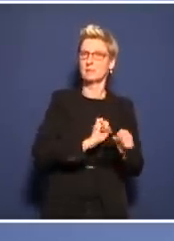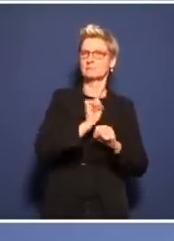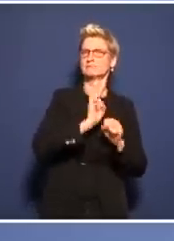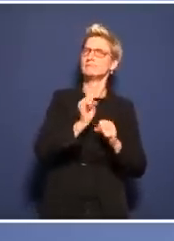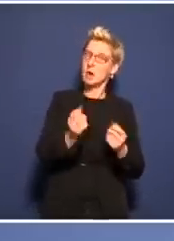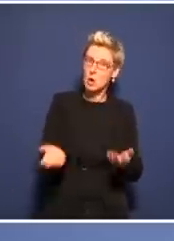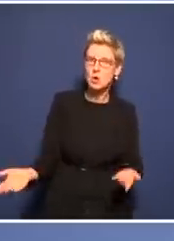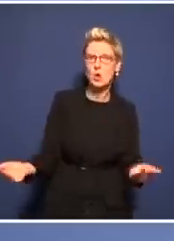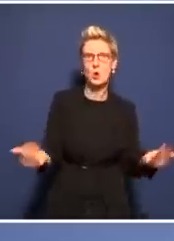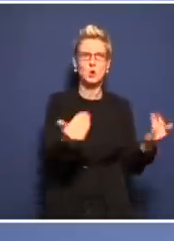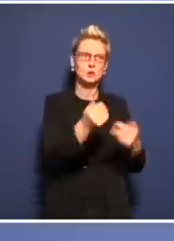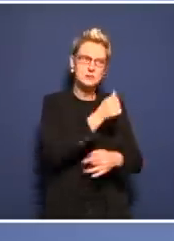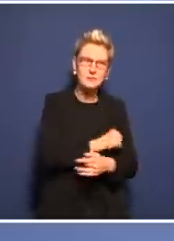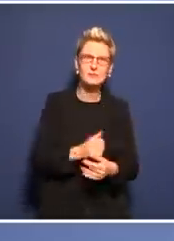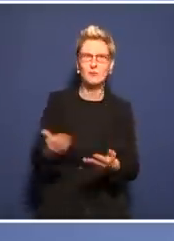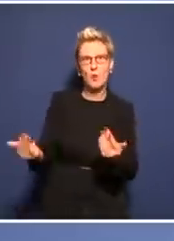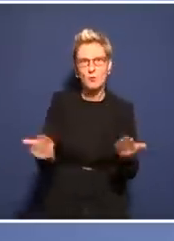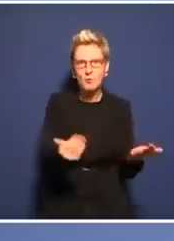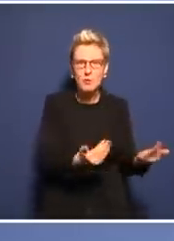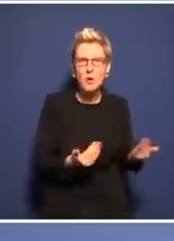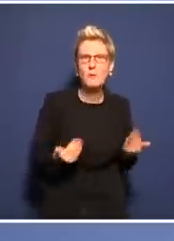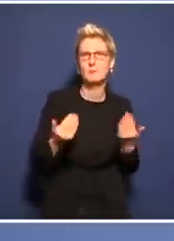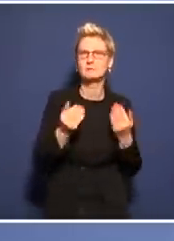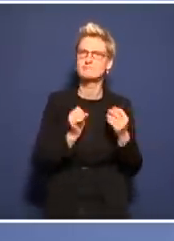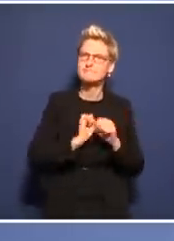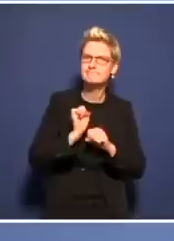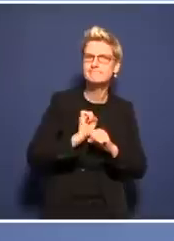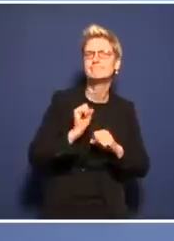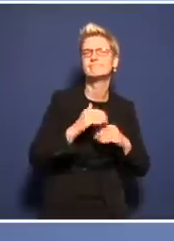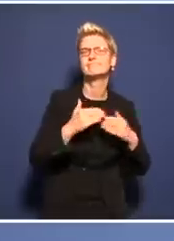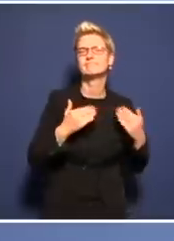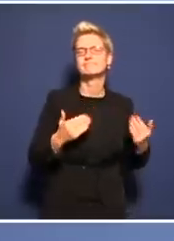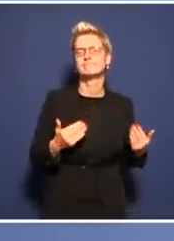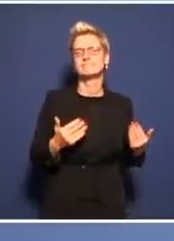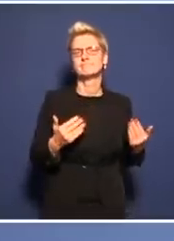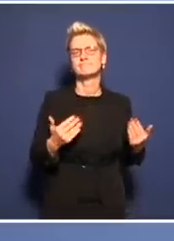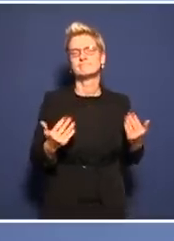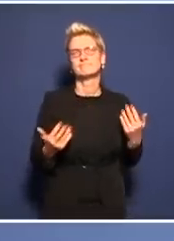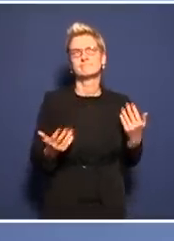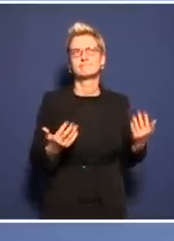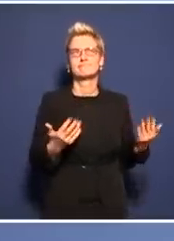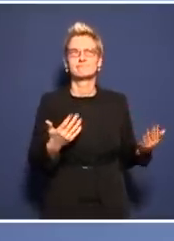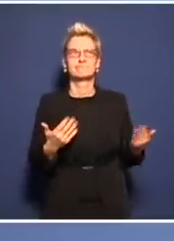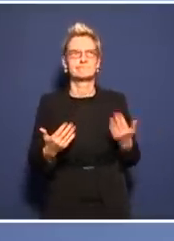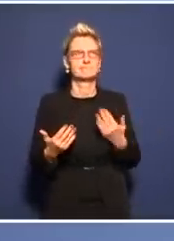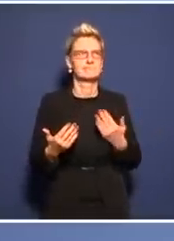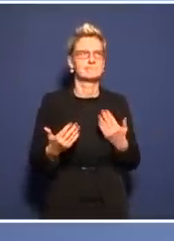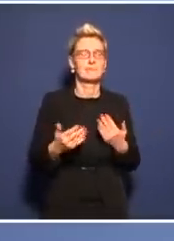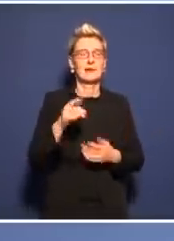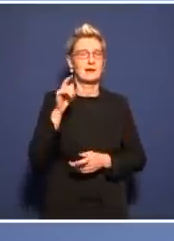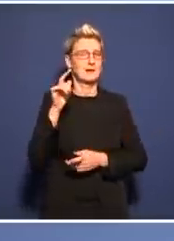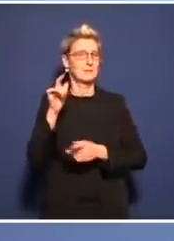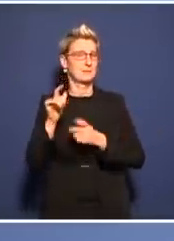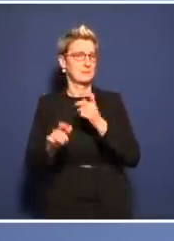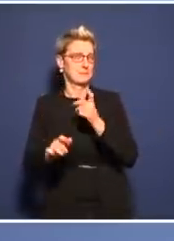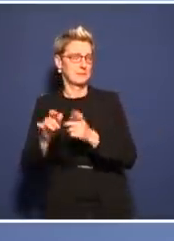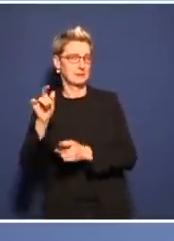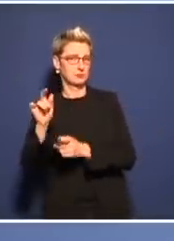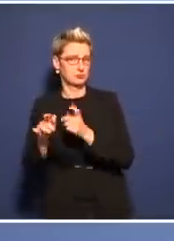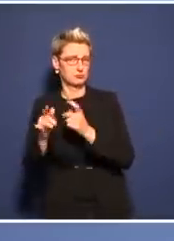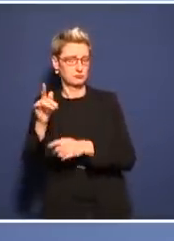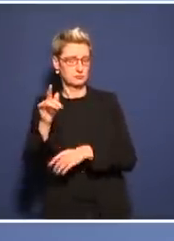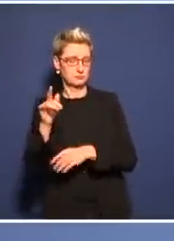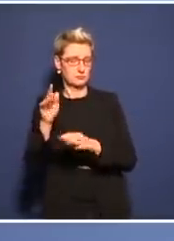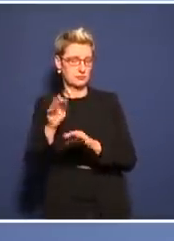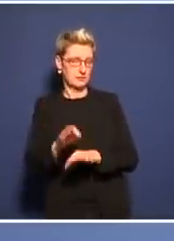dann darf man ihm nichts machen. Und wehe, wehe, die Polizei greift hier auch nur mal ansatzweise so durch wie gegen Corona-Demonstranten,